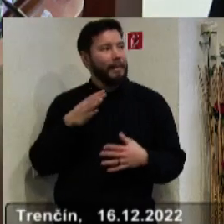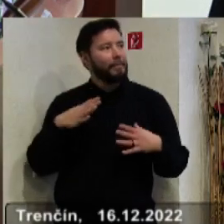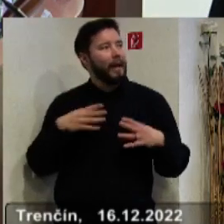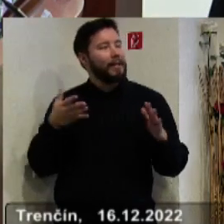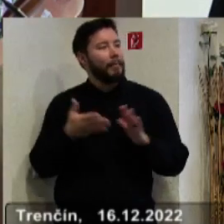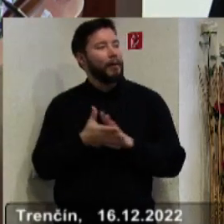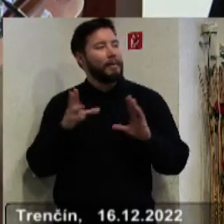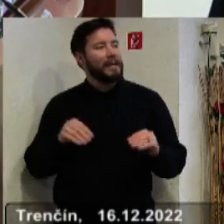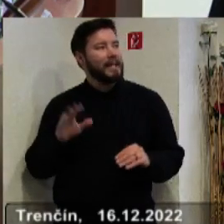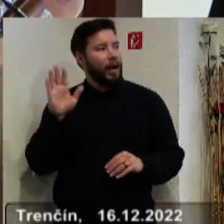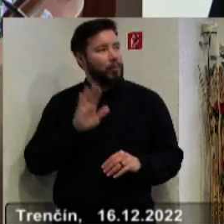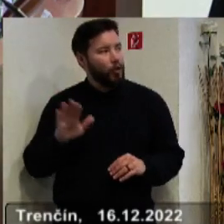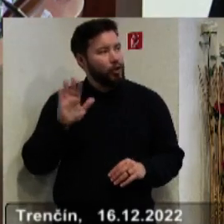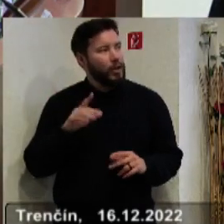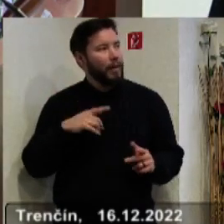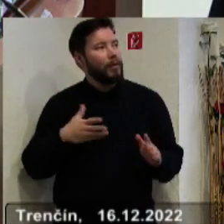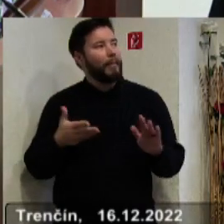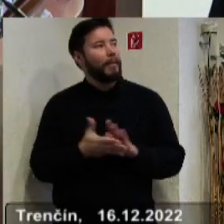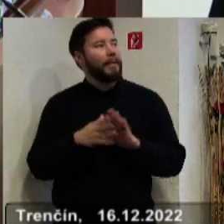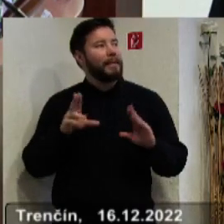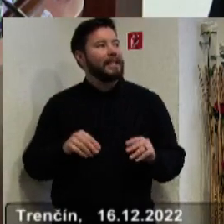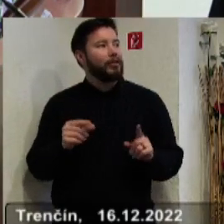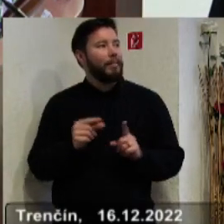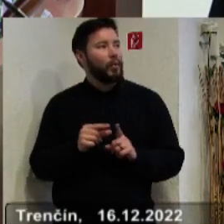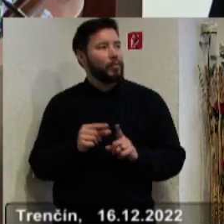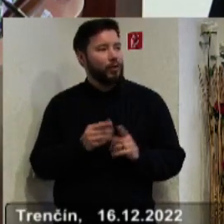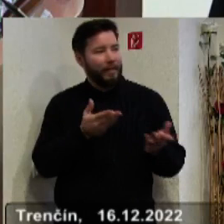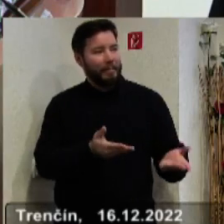Božnik a potom pani podpredsednička porúbca. Nech sa povedal.